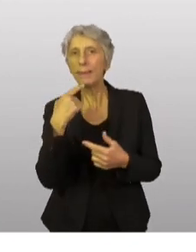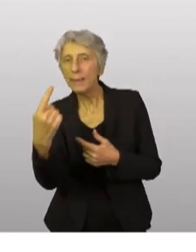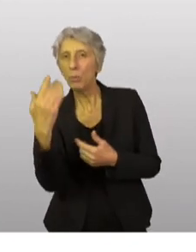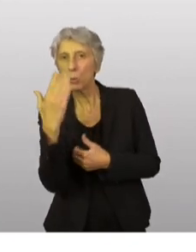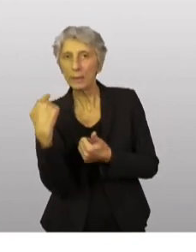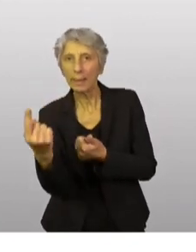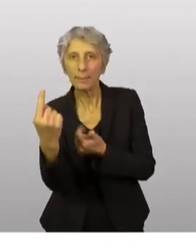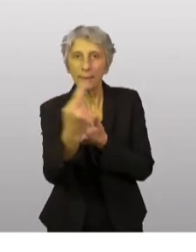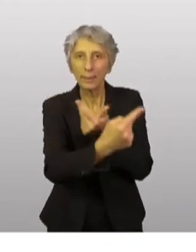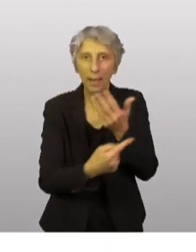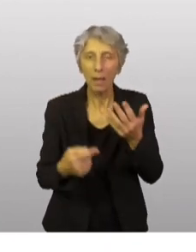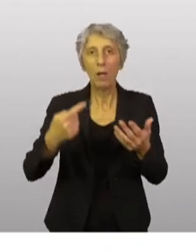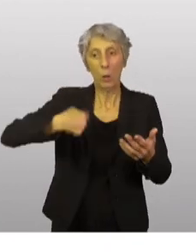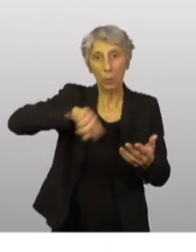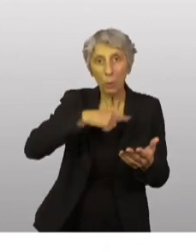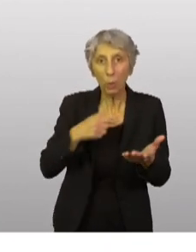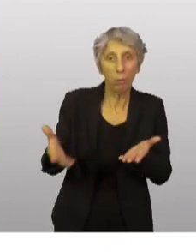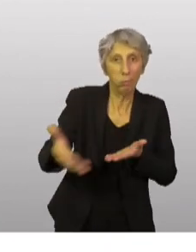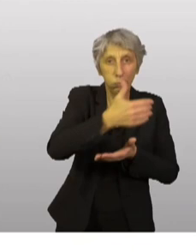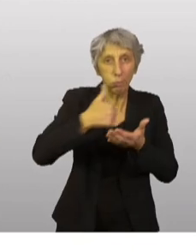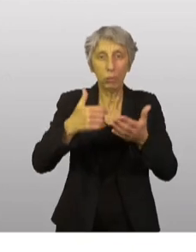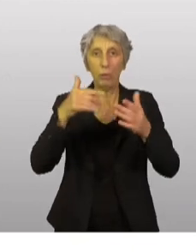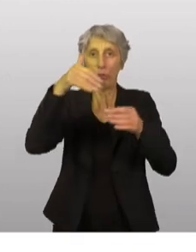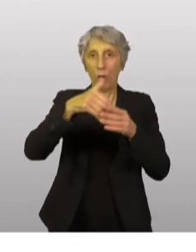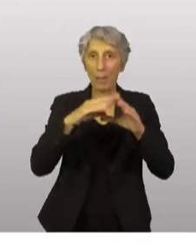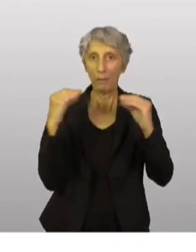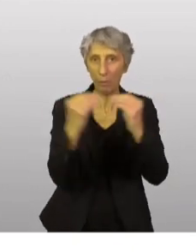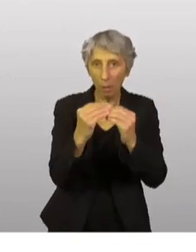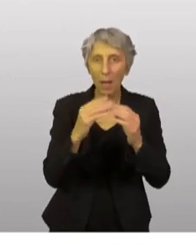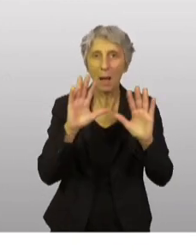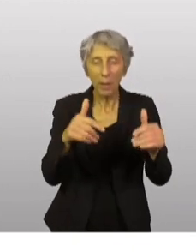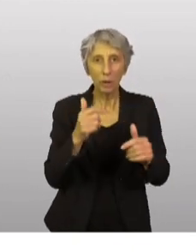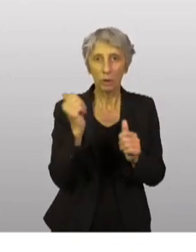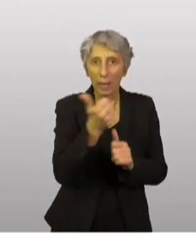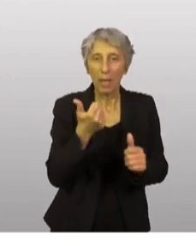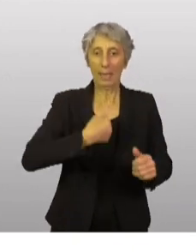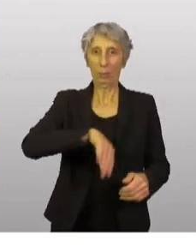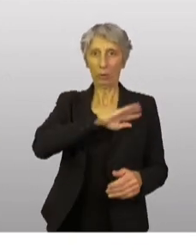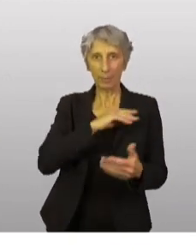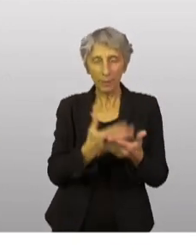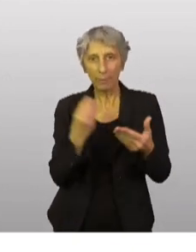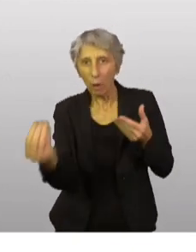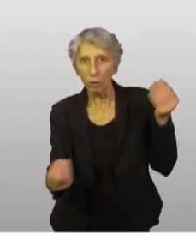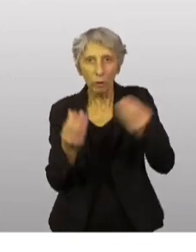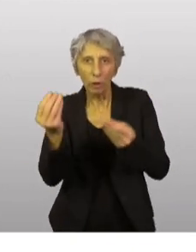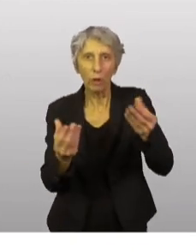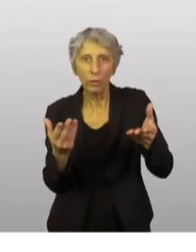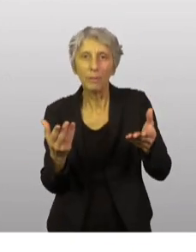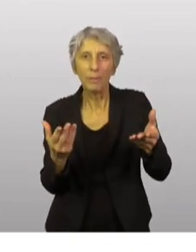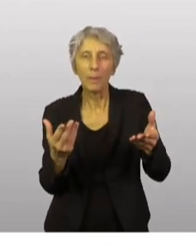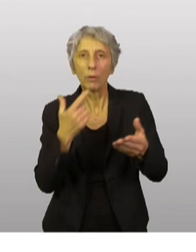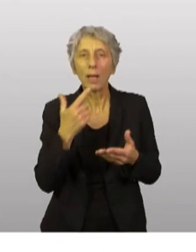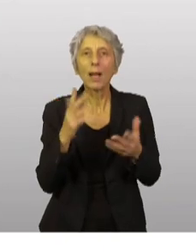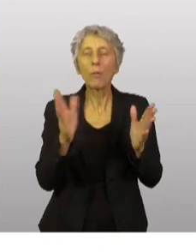des autres. Nous nous efforçons les uns et les autres d'y répondre, mais peut-être en doublement parfois ce que nous faisons, et à l'inverse, en